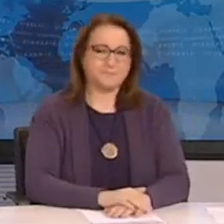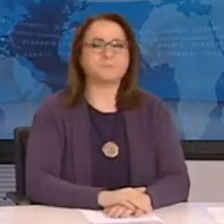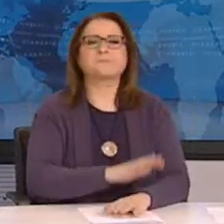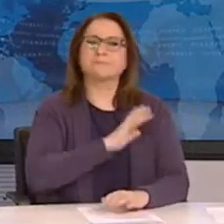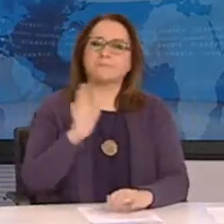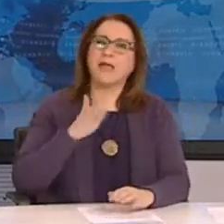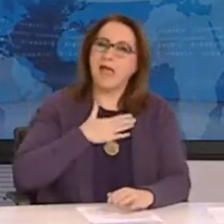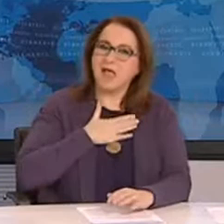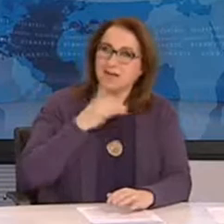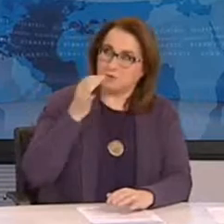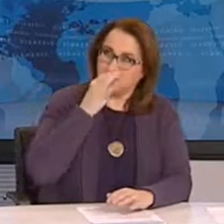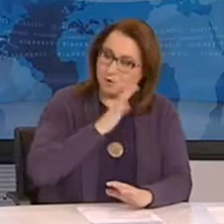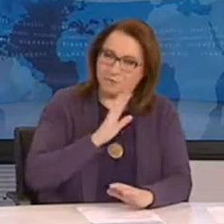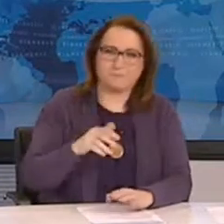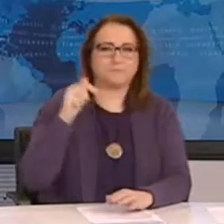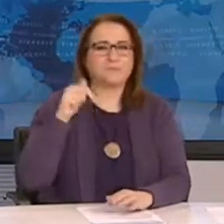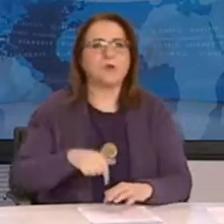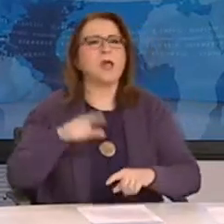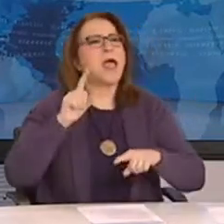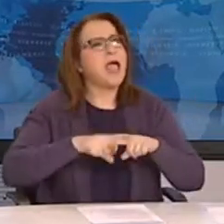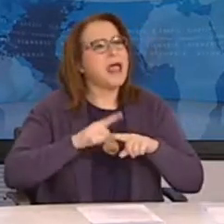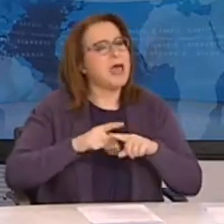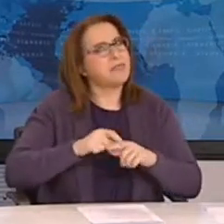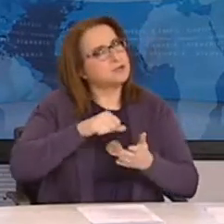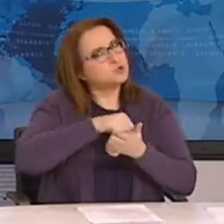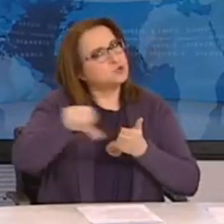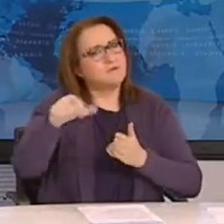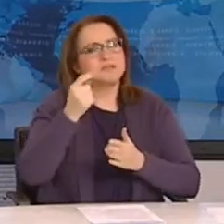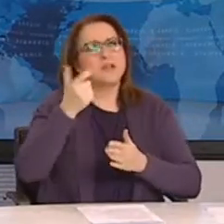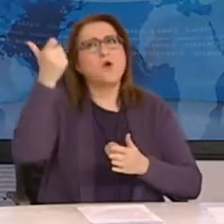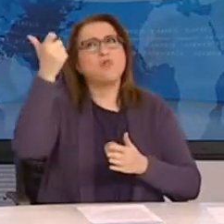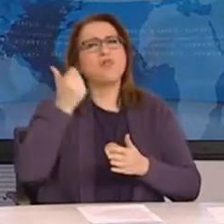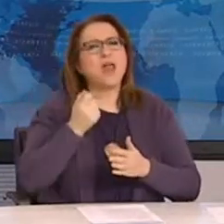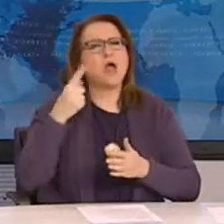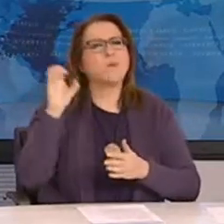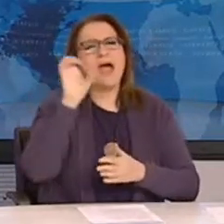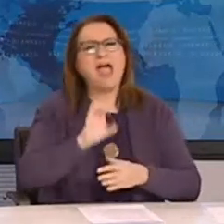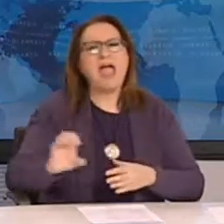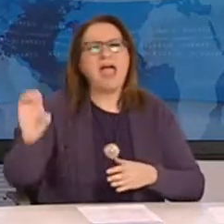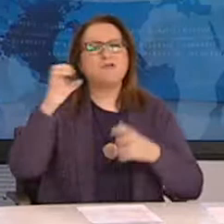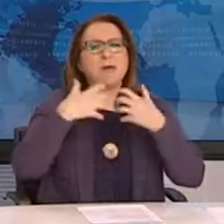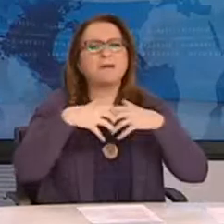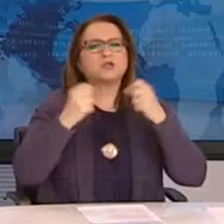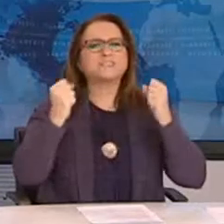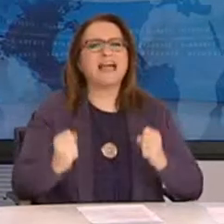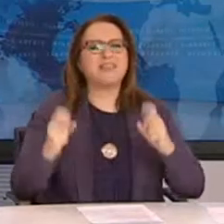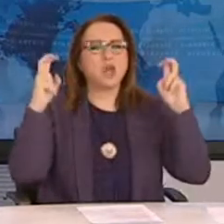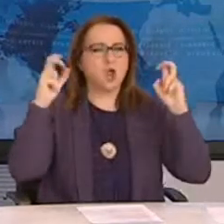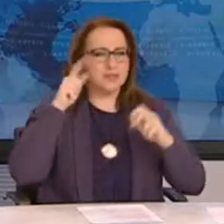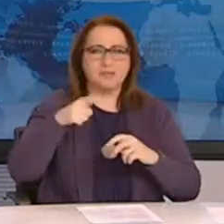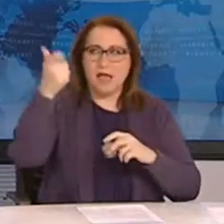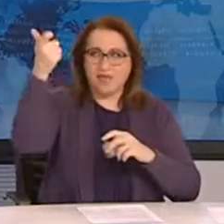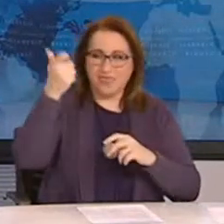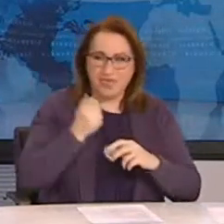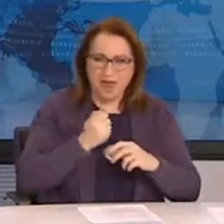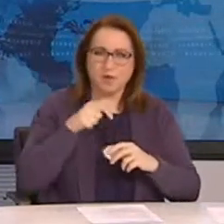πληροφορίες, την αποπληρωμή μέρους των δανείων που είχε λάβει η χώρα μας από τον Ευρωπαϊκό Μηχανισμό Σταθερότητας για την ανακεφαλαιοποίηση των τραπεζών, ανακοίνωσε ο